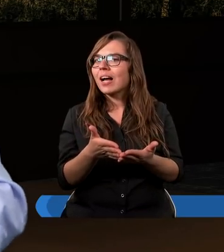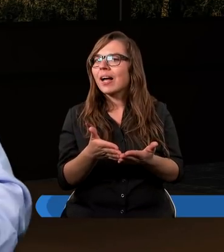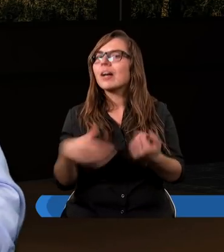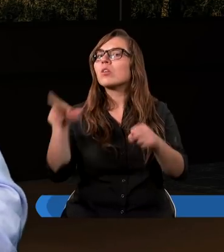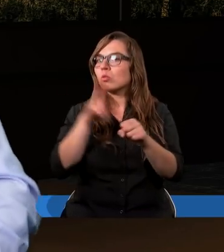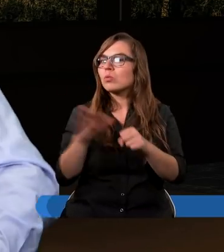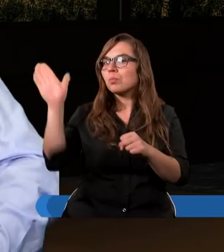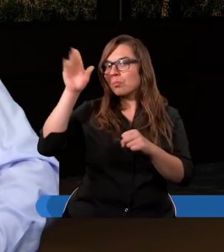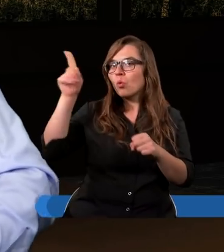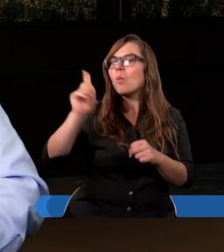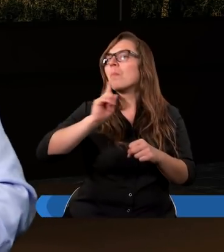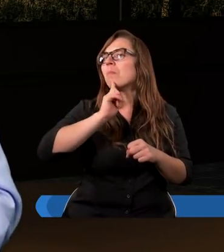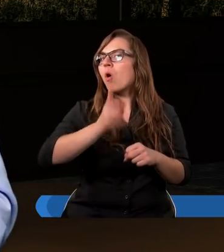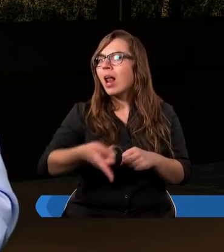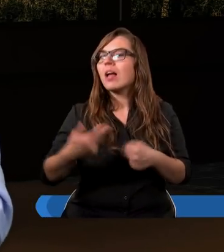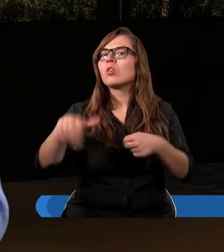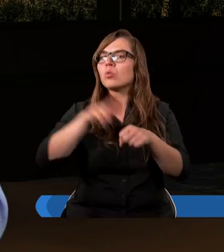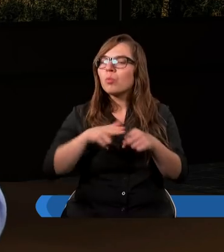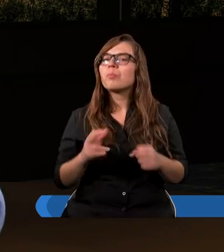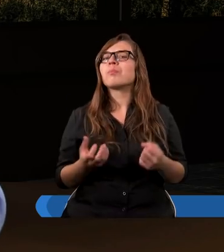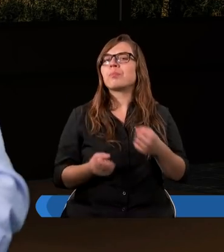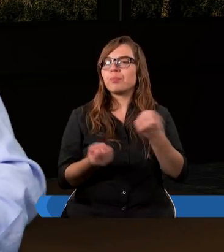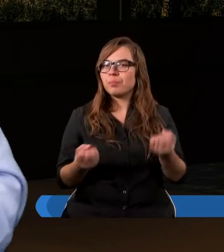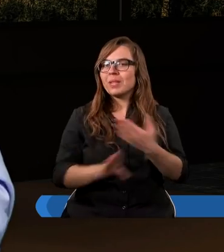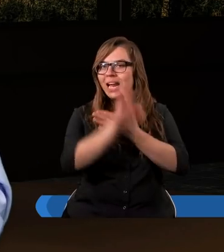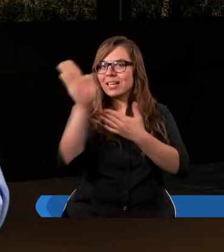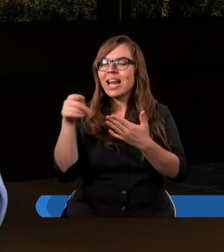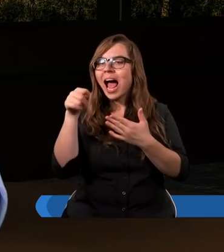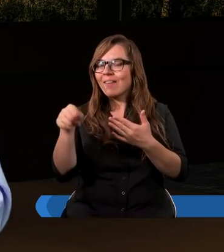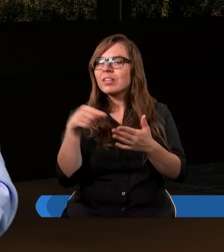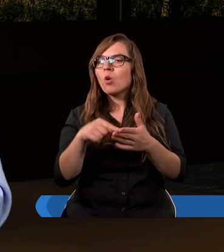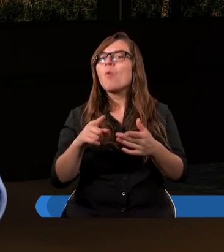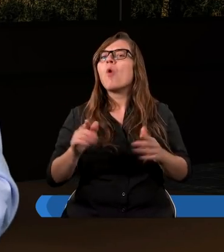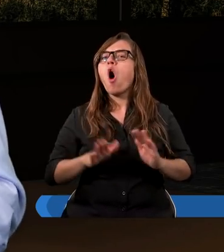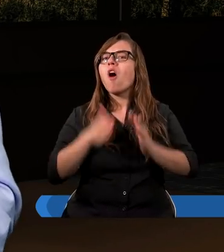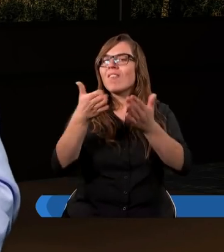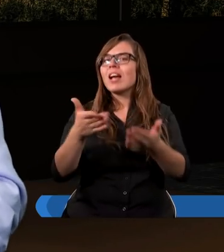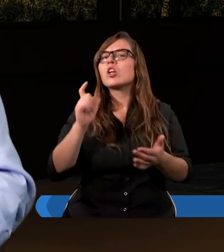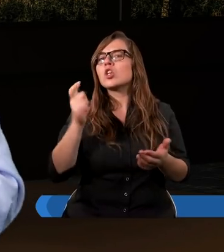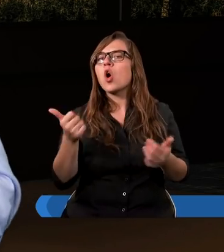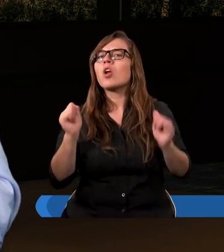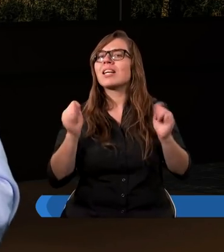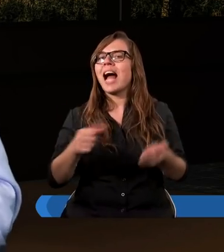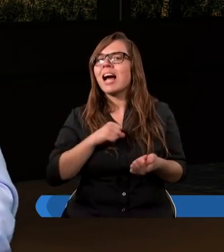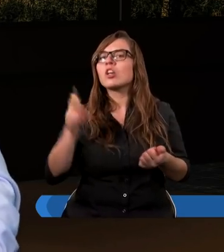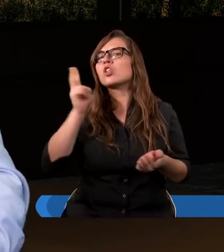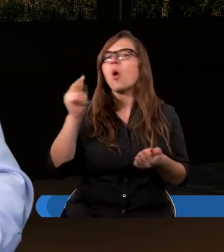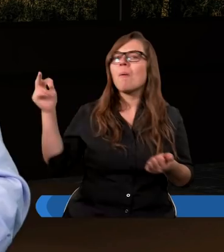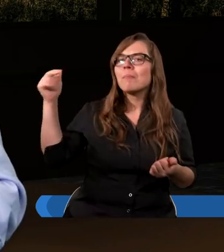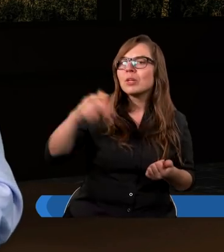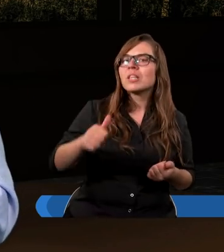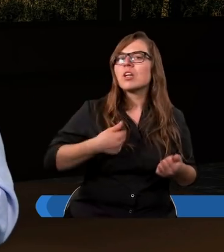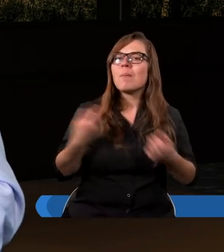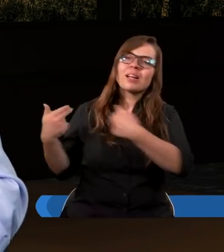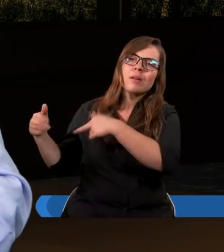którą Bóg polecił, aby przedstawić, przedstawić, co stanie się, kto przyjdzie, aby